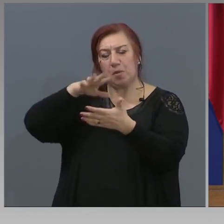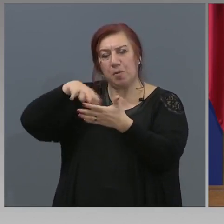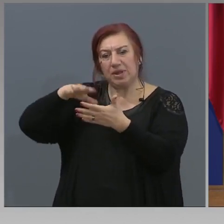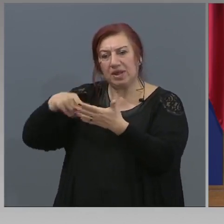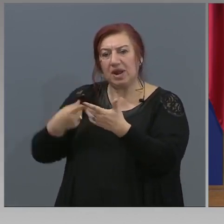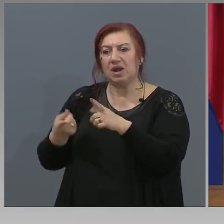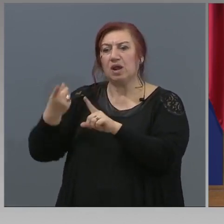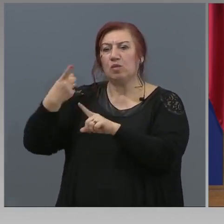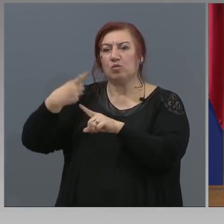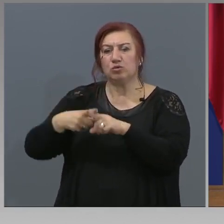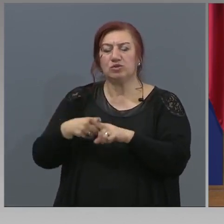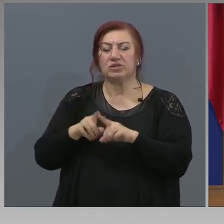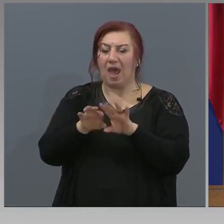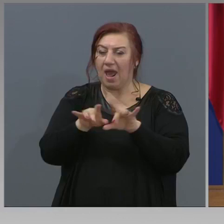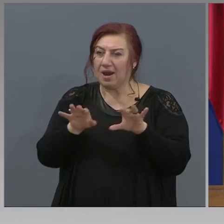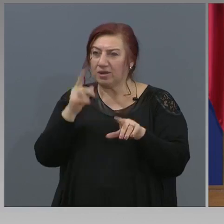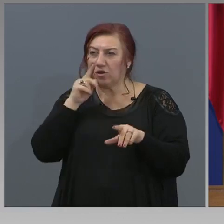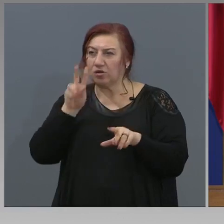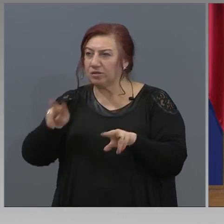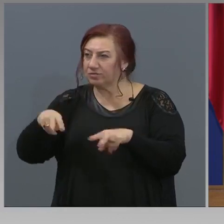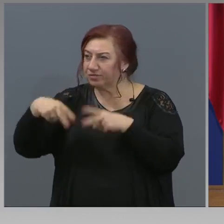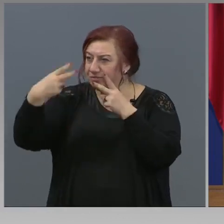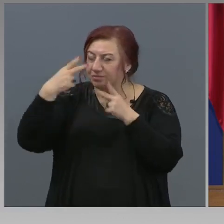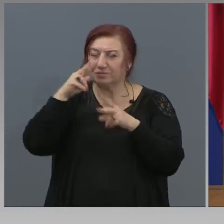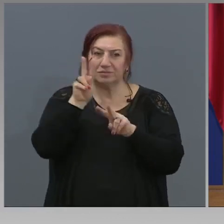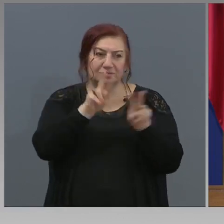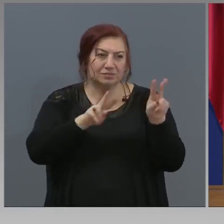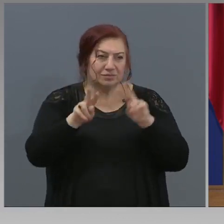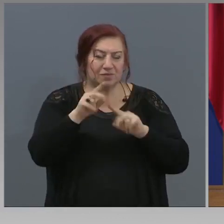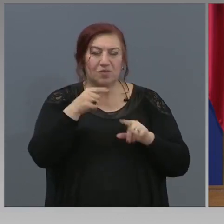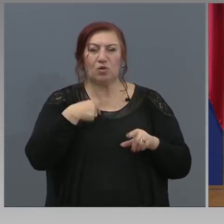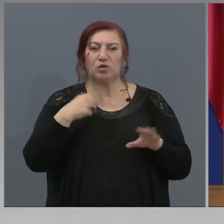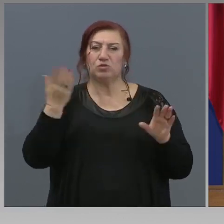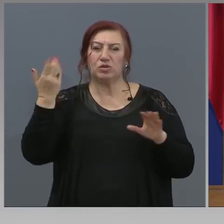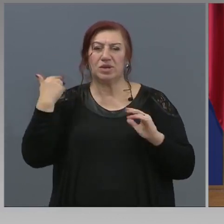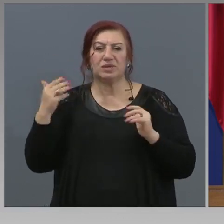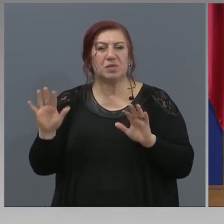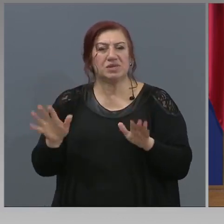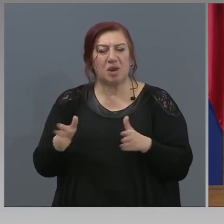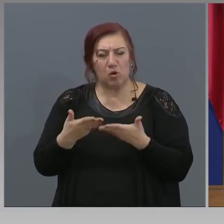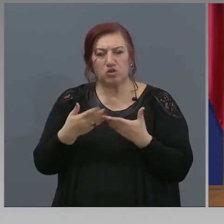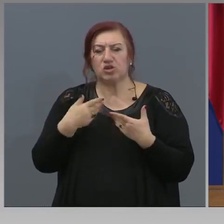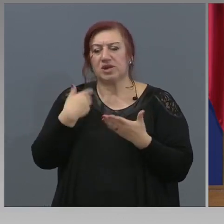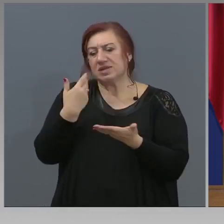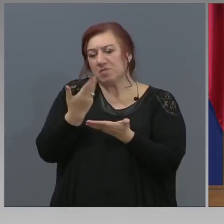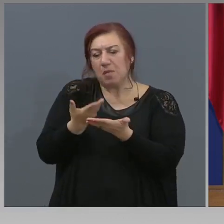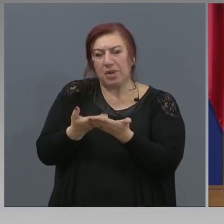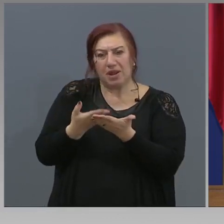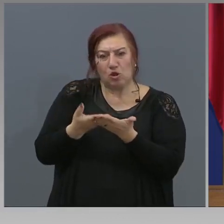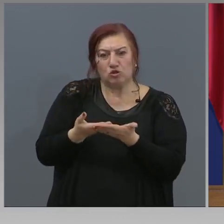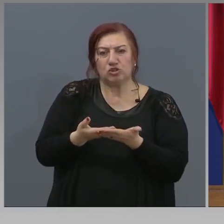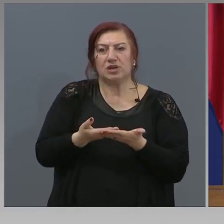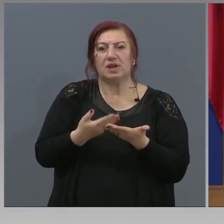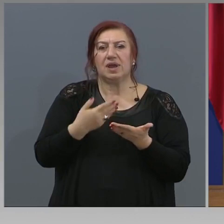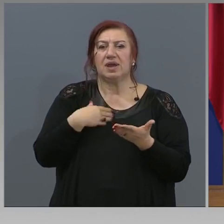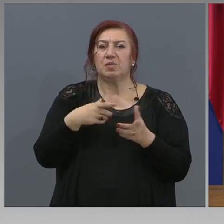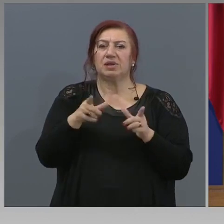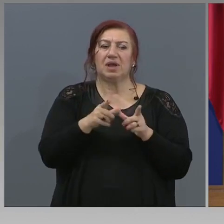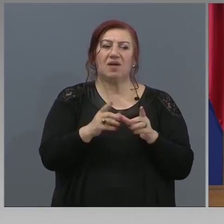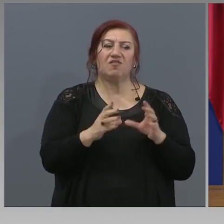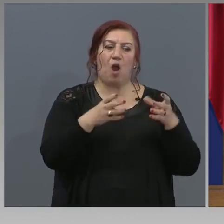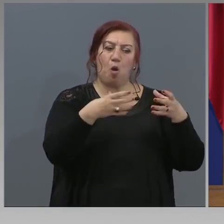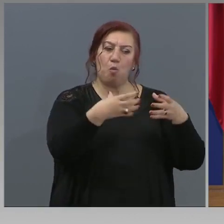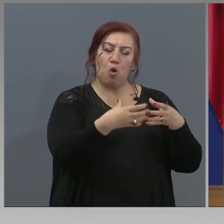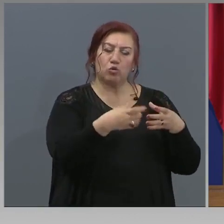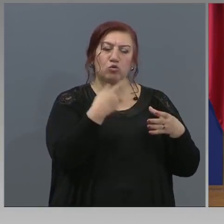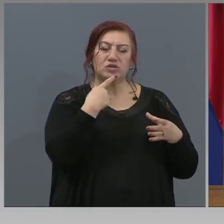число с електронни ресурси. Това, което ние сме стартирали или сме предложили е модул в Национална